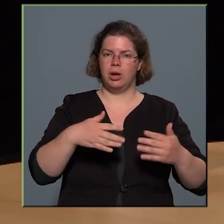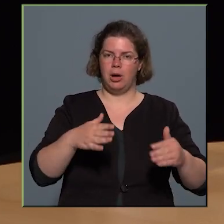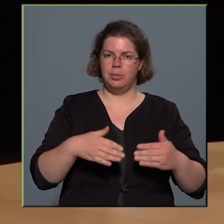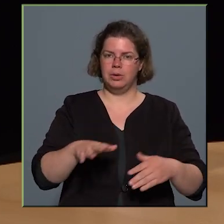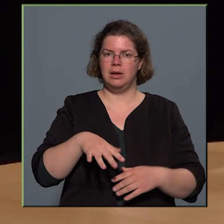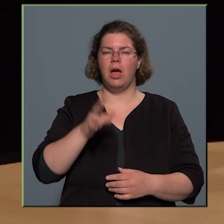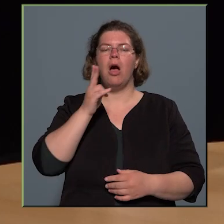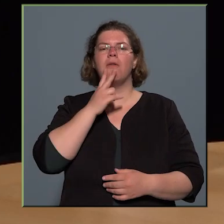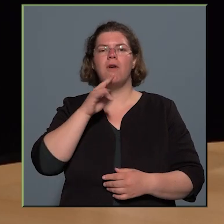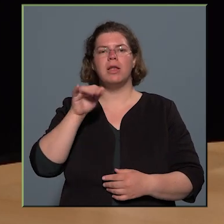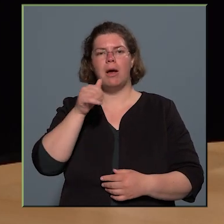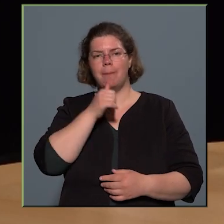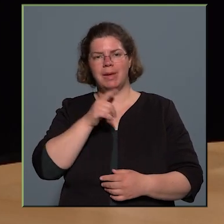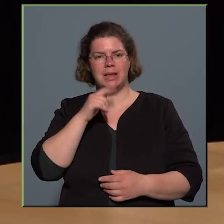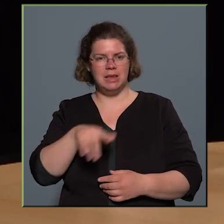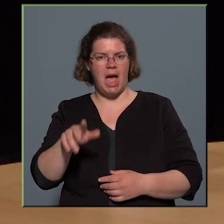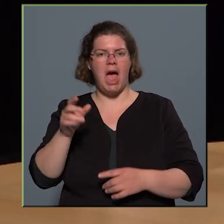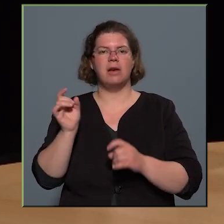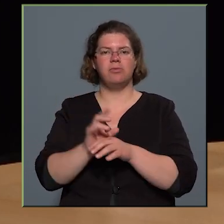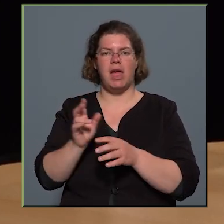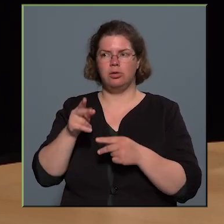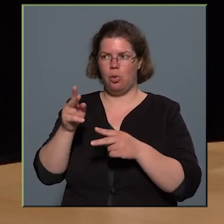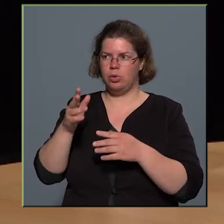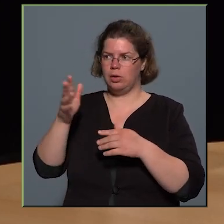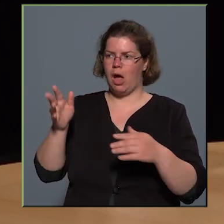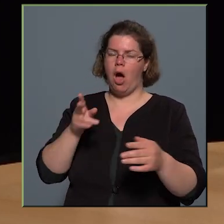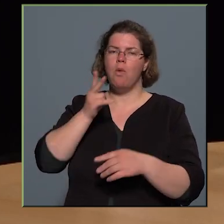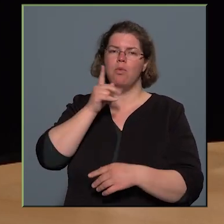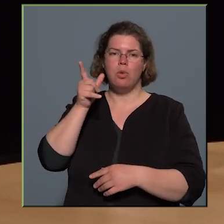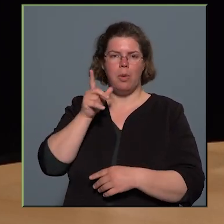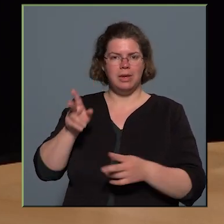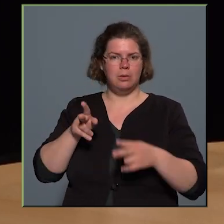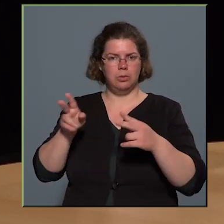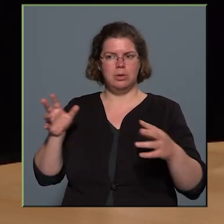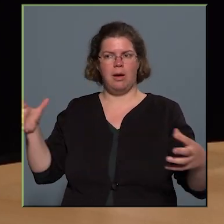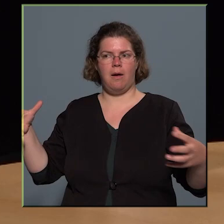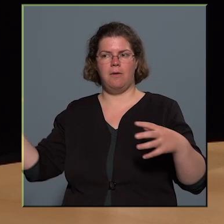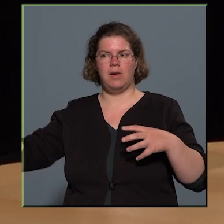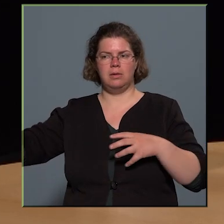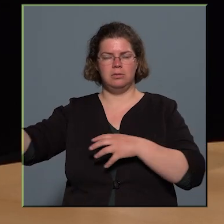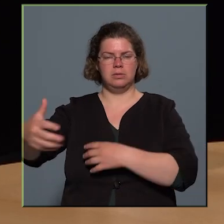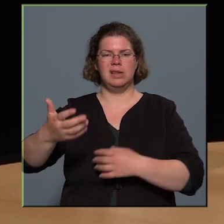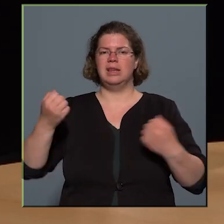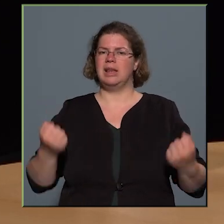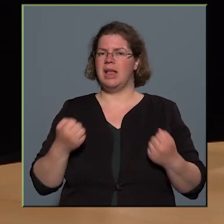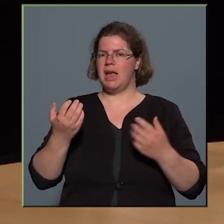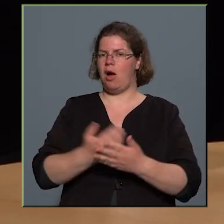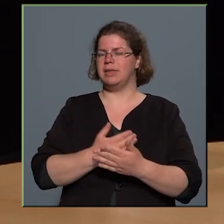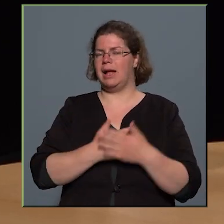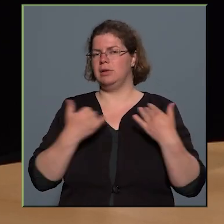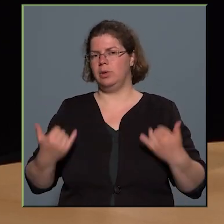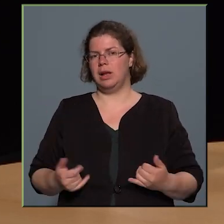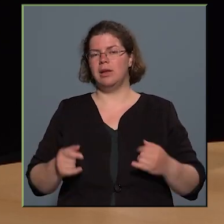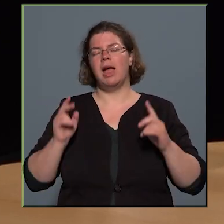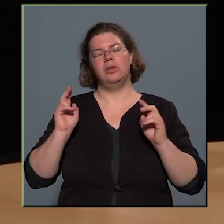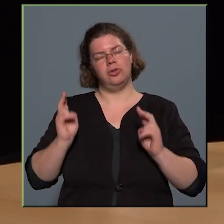a Vajda Péter út felől, Fertő utca felől, az ülői út felől, a gyárdülő felől, nagyon nehezen használhatók jelenleg, úgyhogy erre is majd mindenképpen